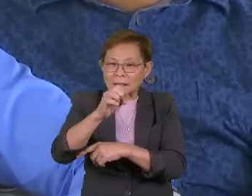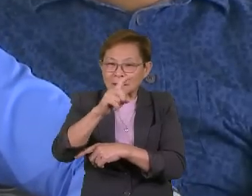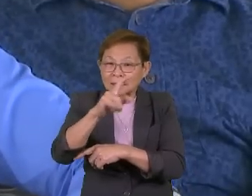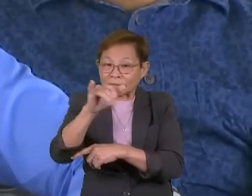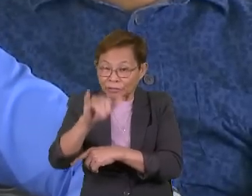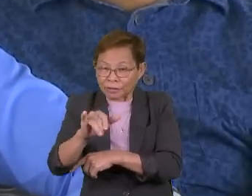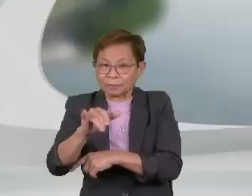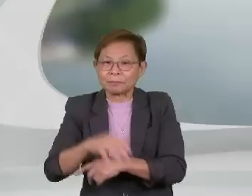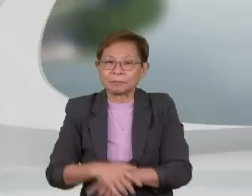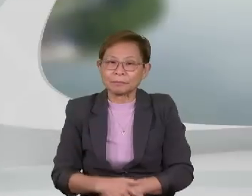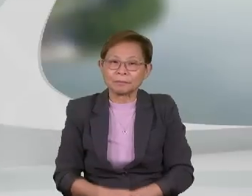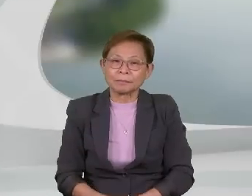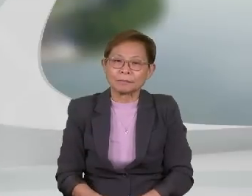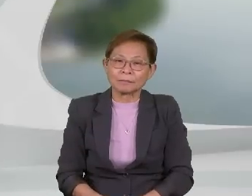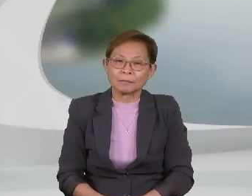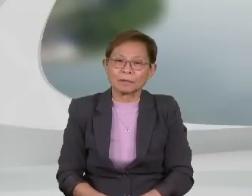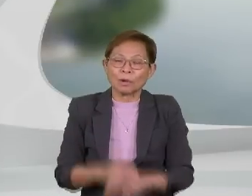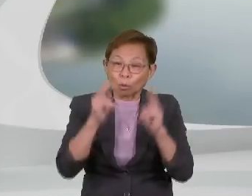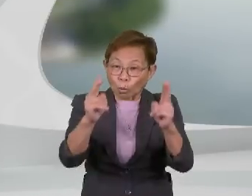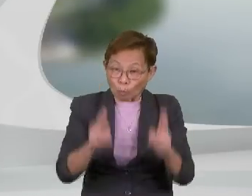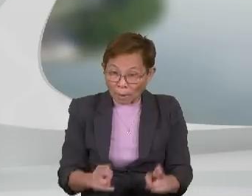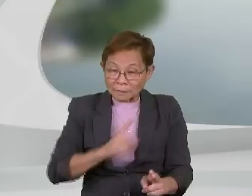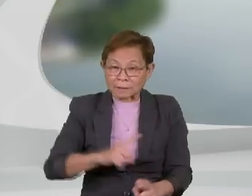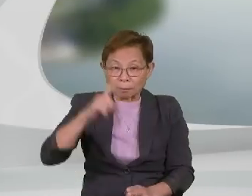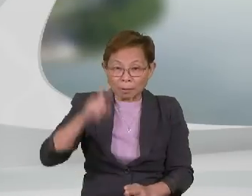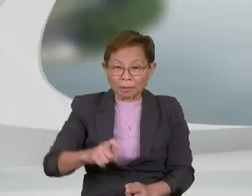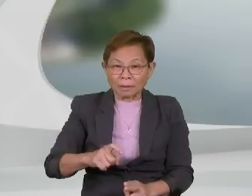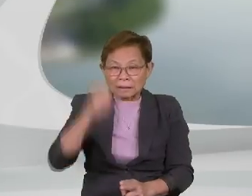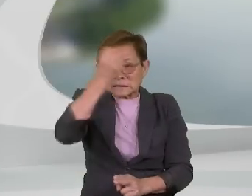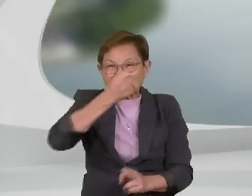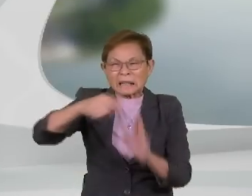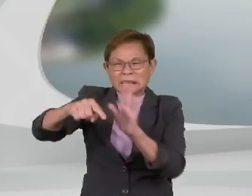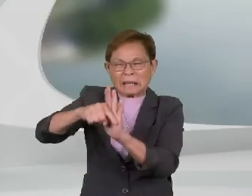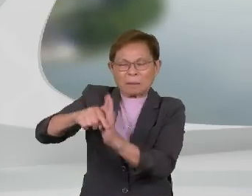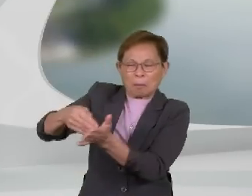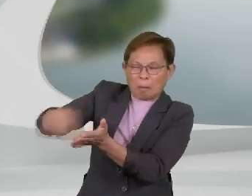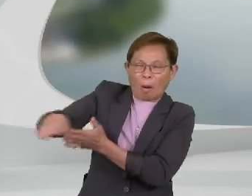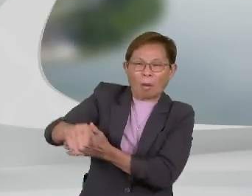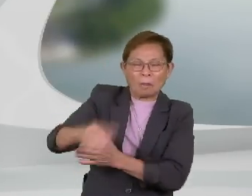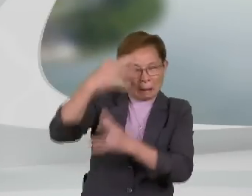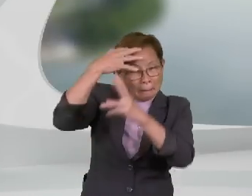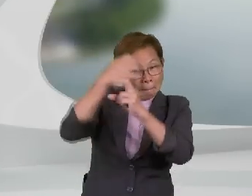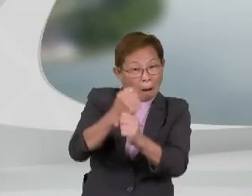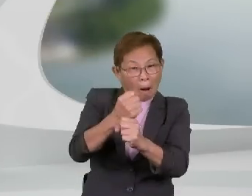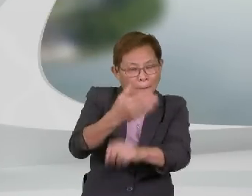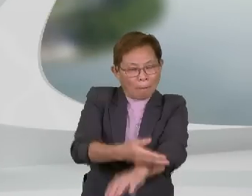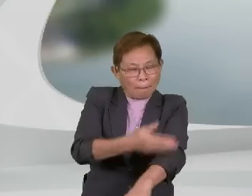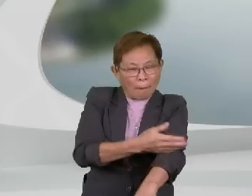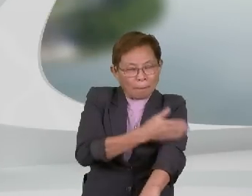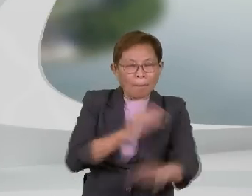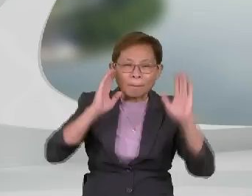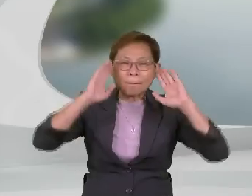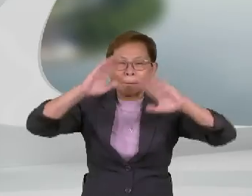Haji Ahmad. Umat Islam perlu mengikis sikap negatif dan berazam meningkatkan amal